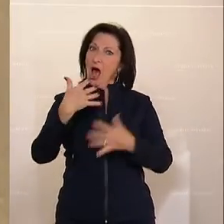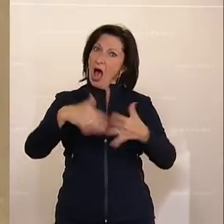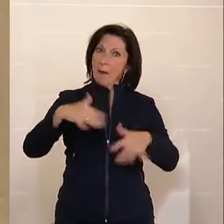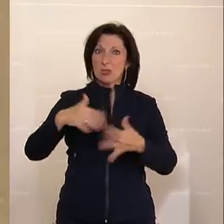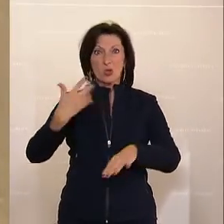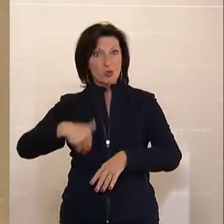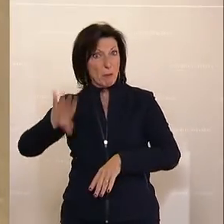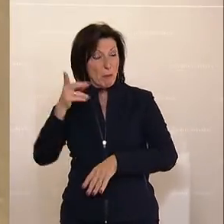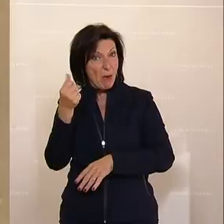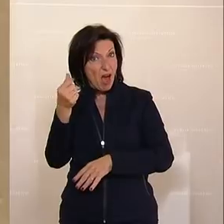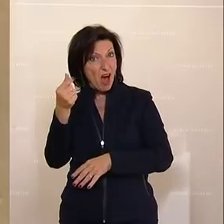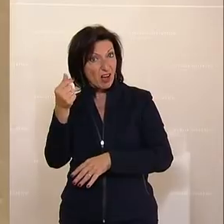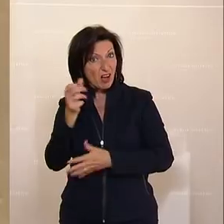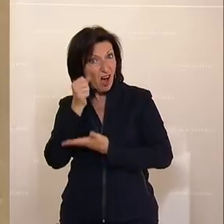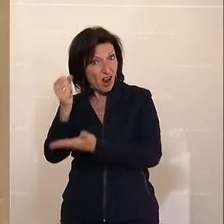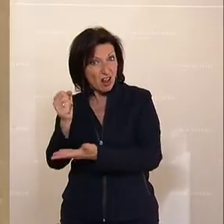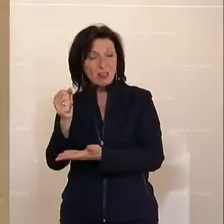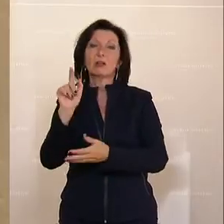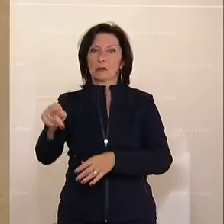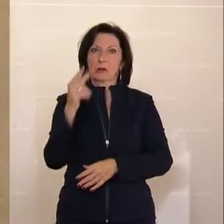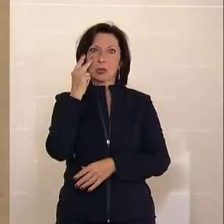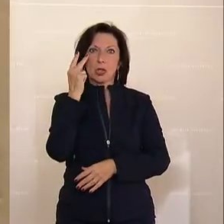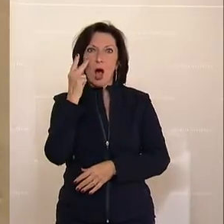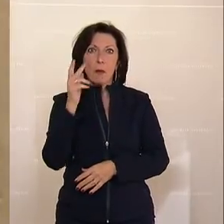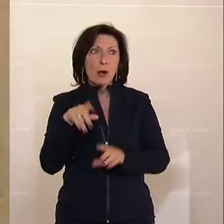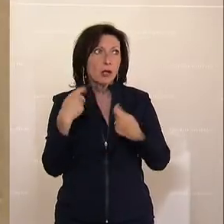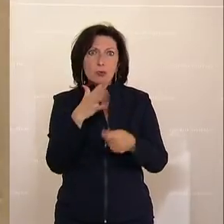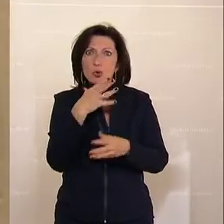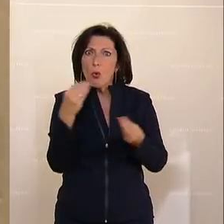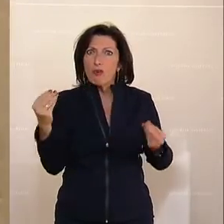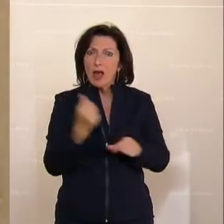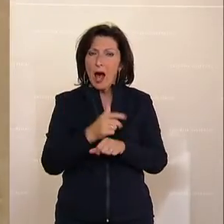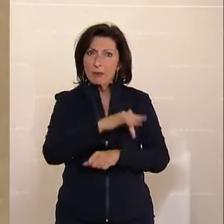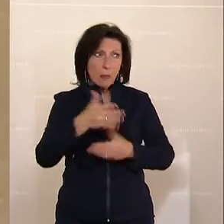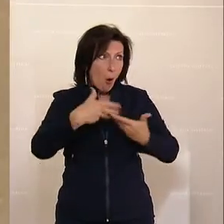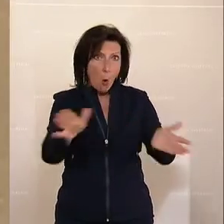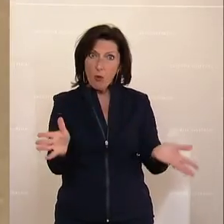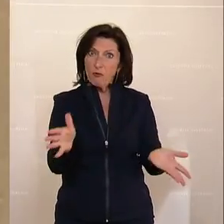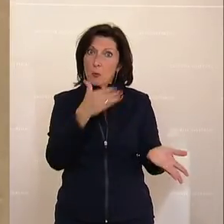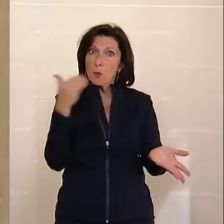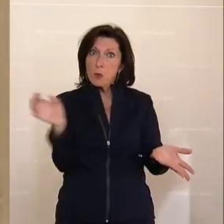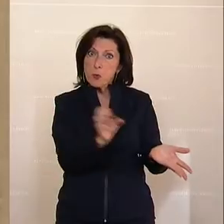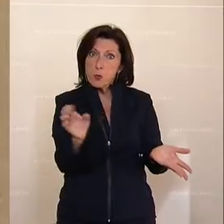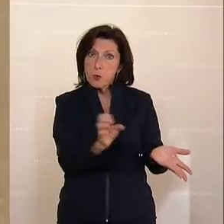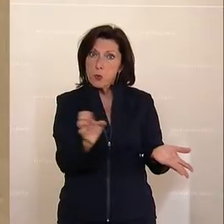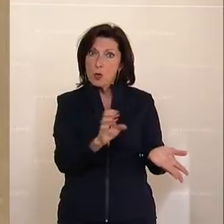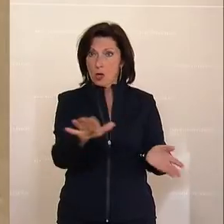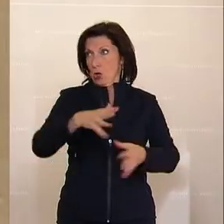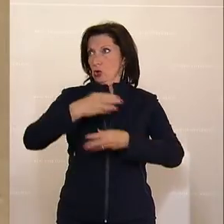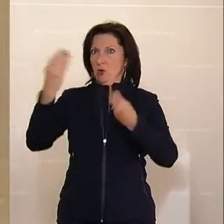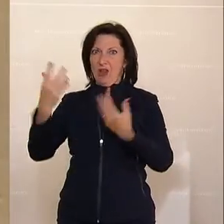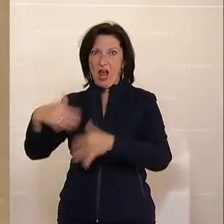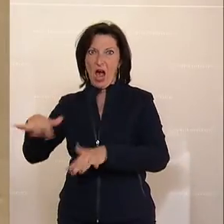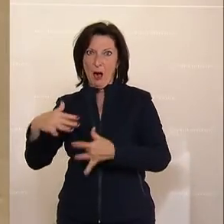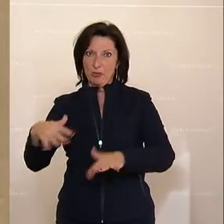gegensteuern können, weil wenn man sich anschaut, wie viele offene Stellen was gibt und wie viele Arbeitslose, dann wissen wir, dass wir eigentlich wieder